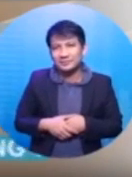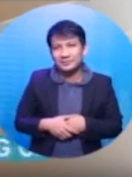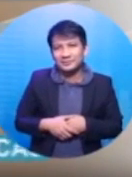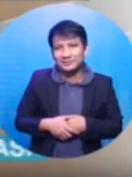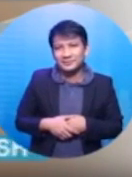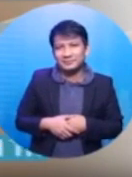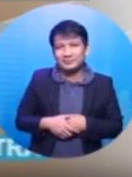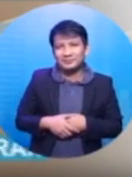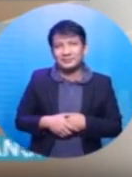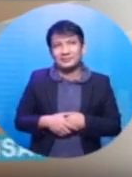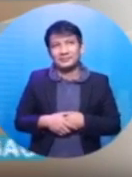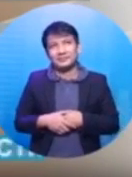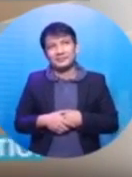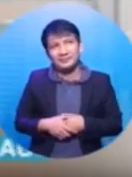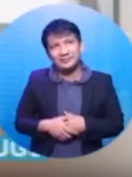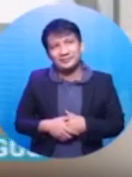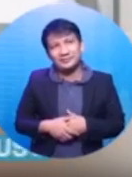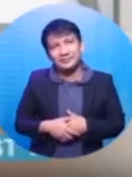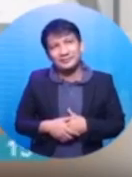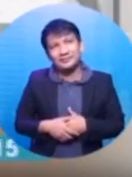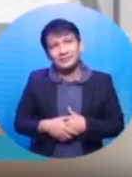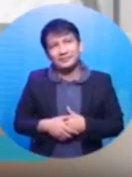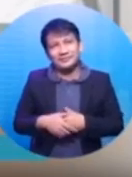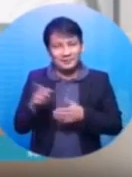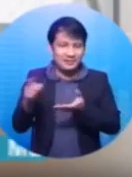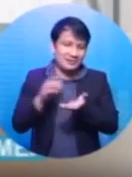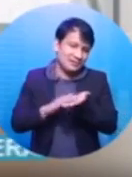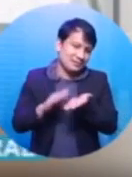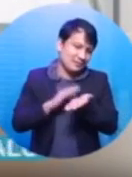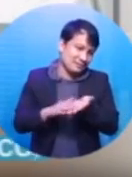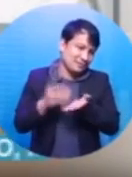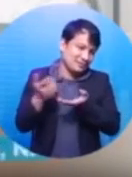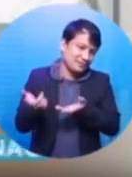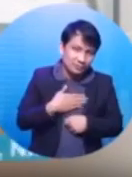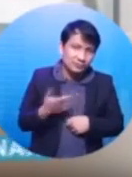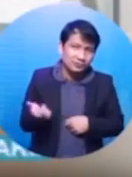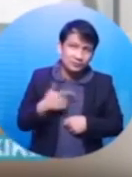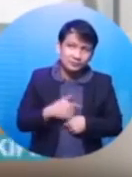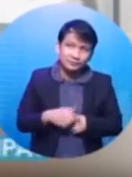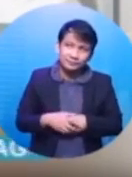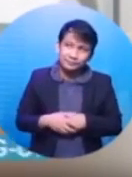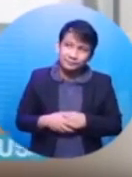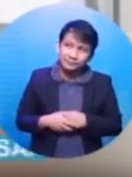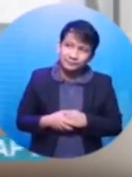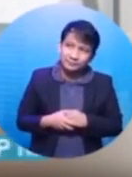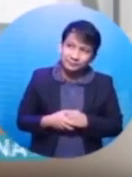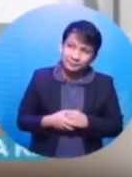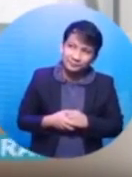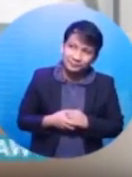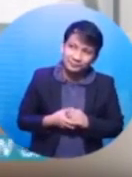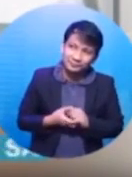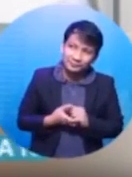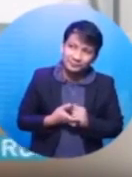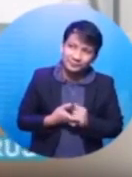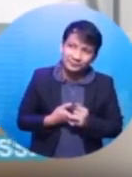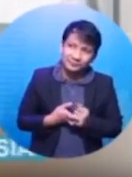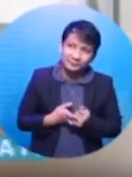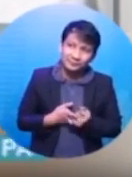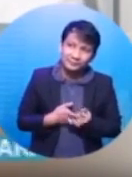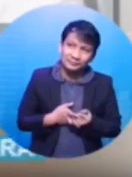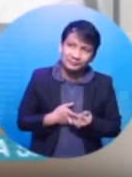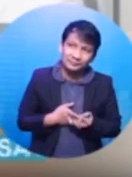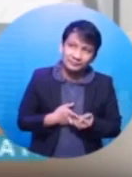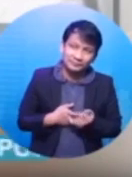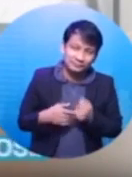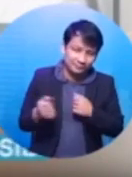Nay, yun ang linya lang. Opo, sir ate. Pinapatawad ko na po siya. And then? Kasi siya ka nakaan ko. May nagawa